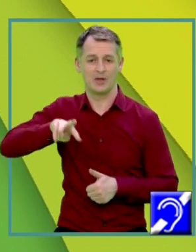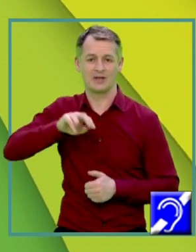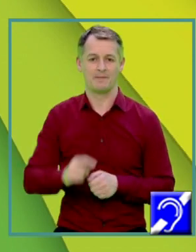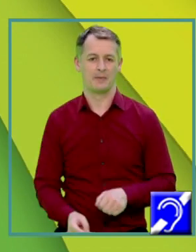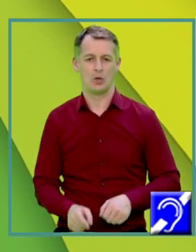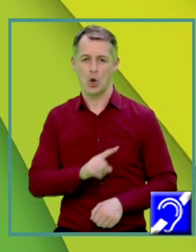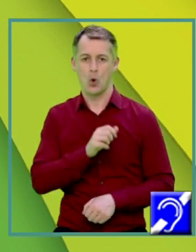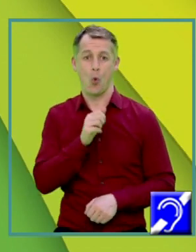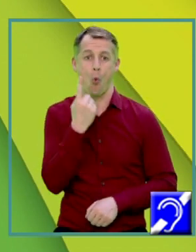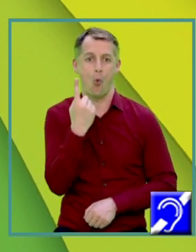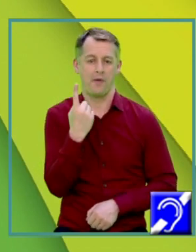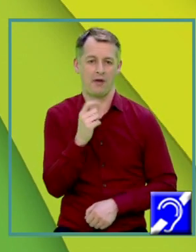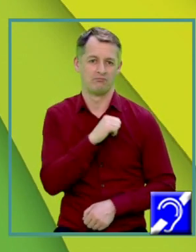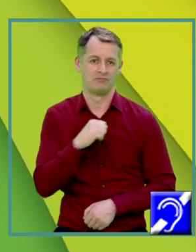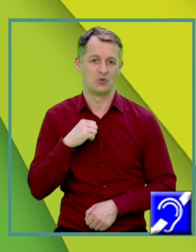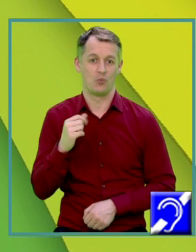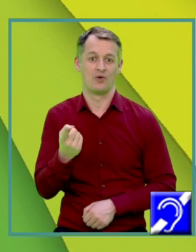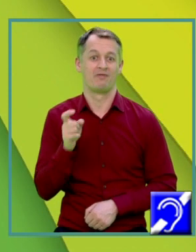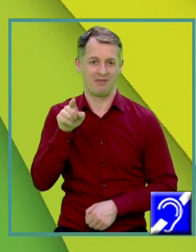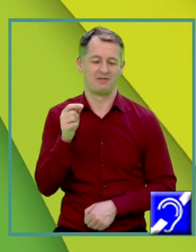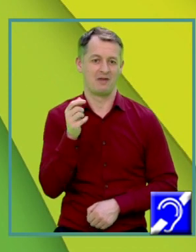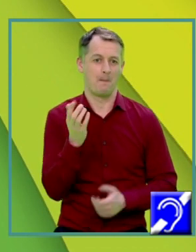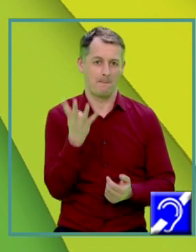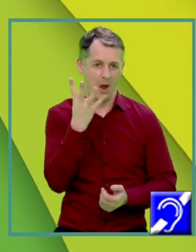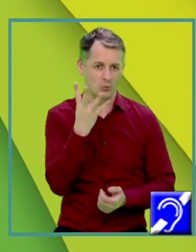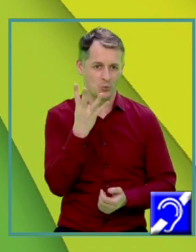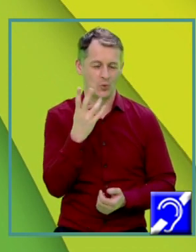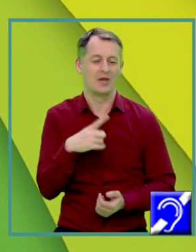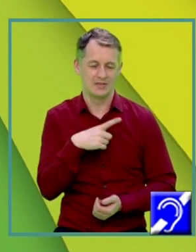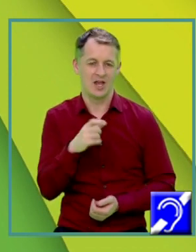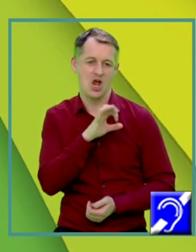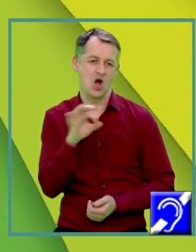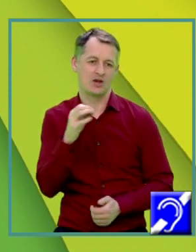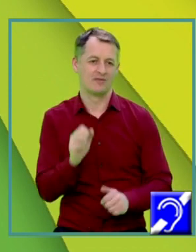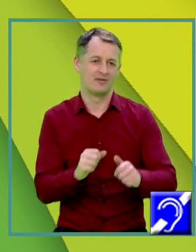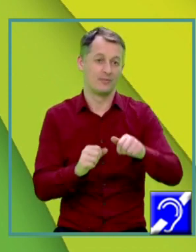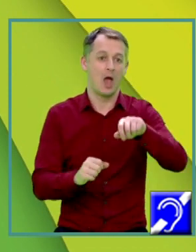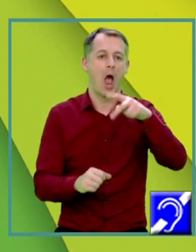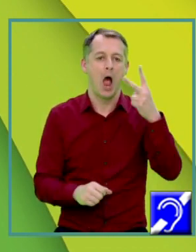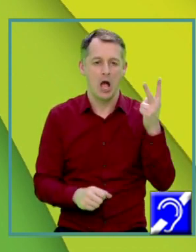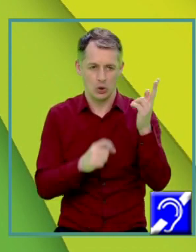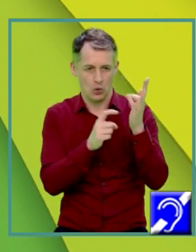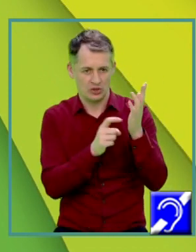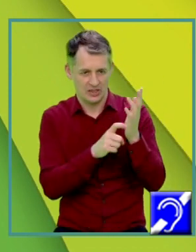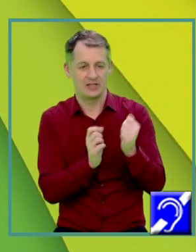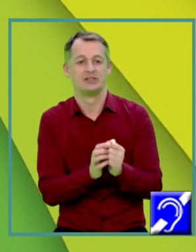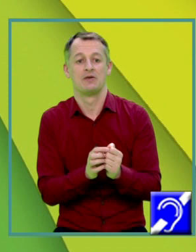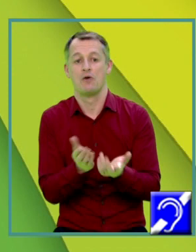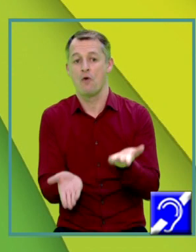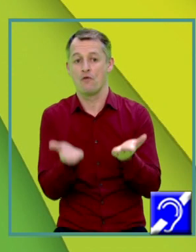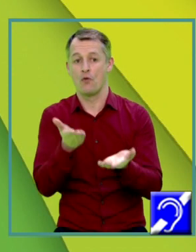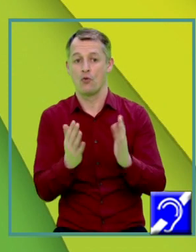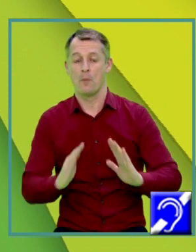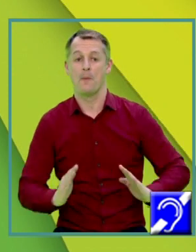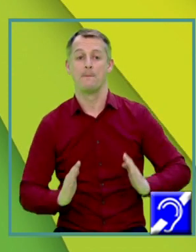una din aceste 4 variante este cea corectă. Iar la a doua cerință, volumul piramidei